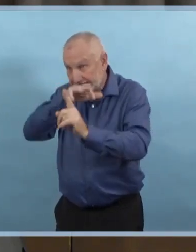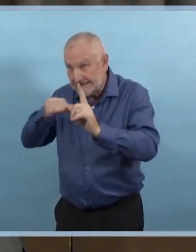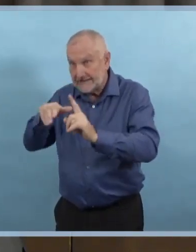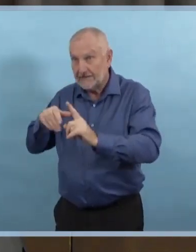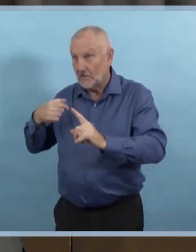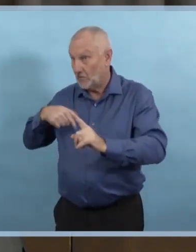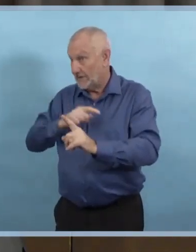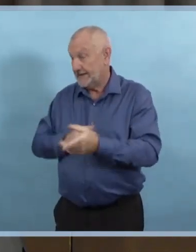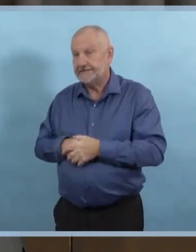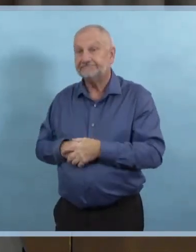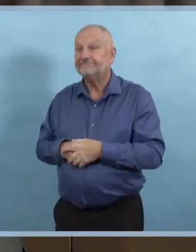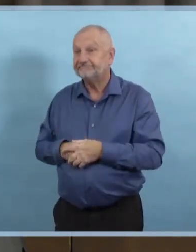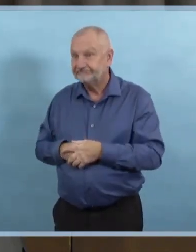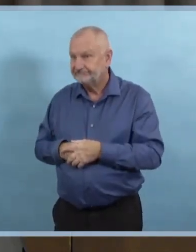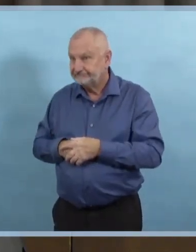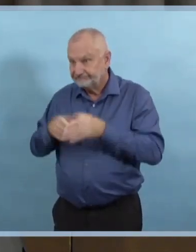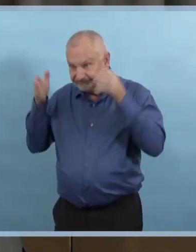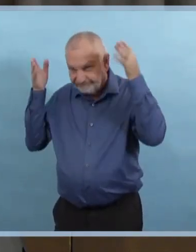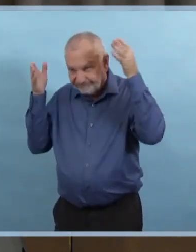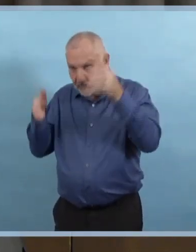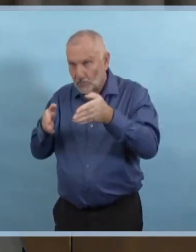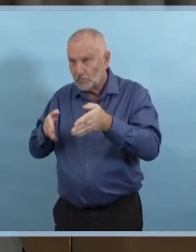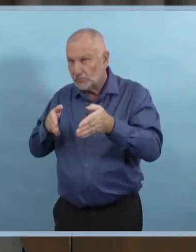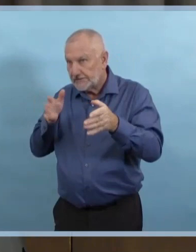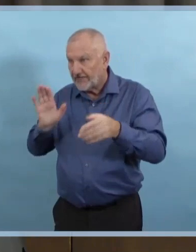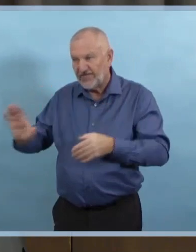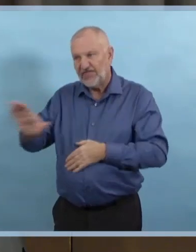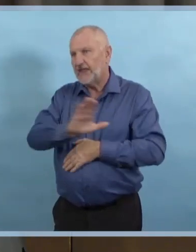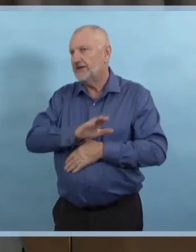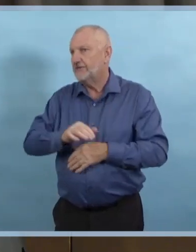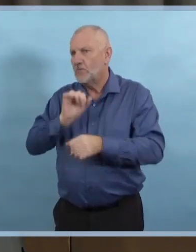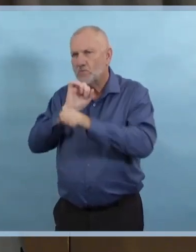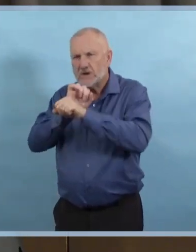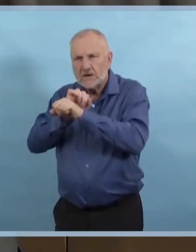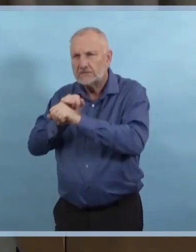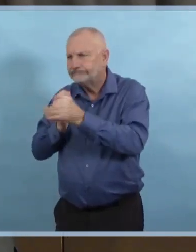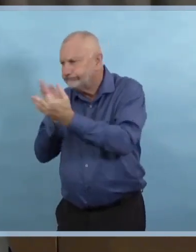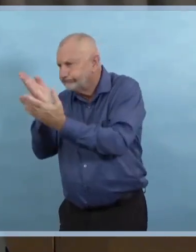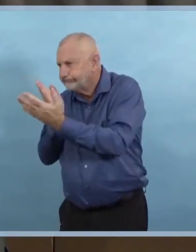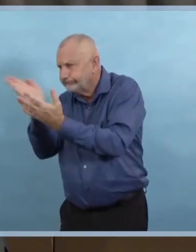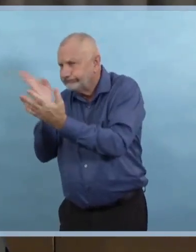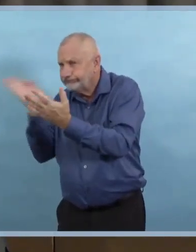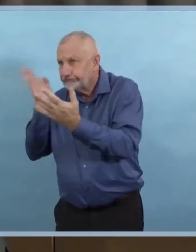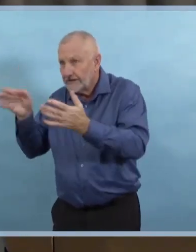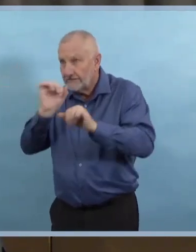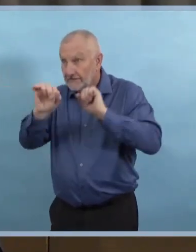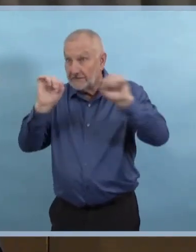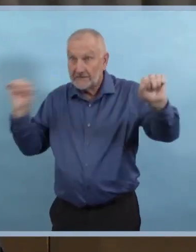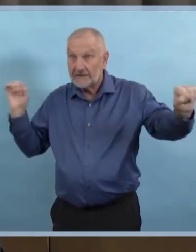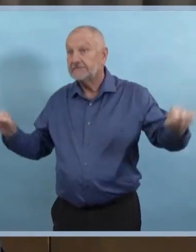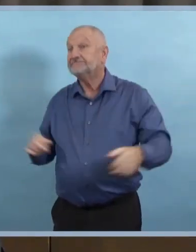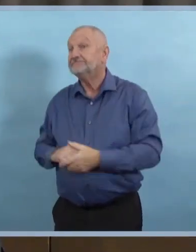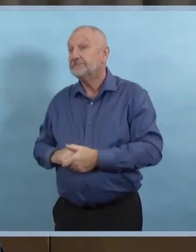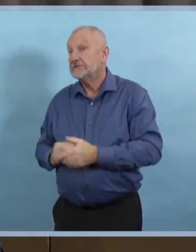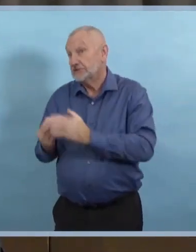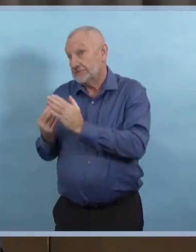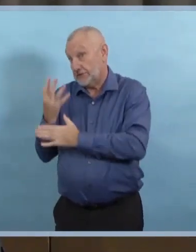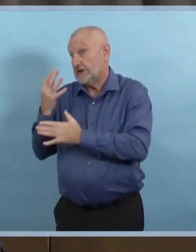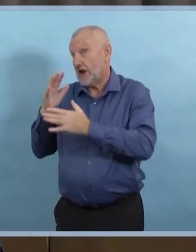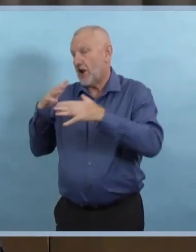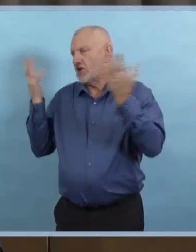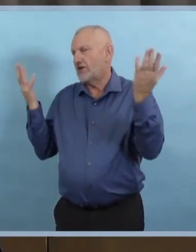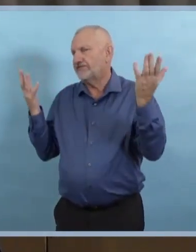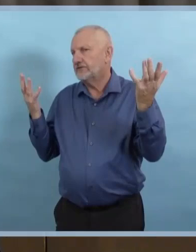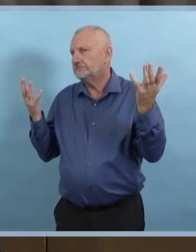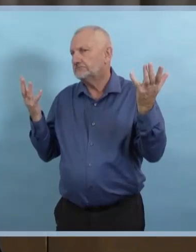possibilités. Il y a beaucoup de détails qui ont été faits au printemps, mais nous le ressortons des tiroirs et nous nous préparons à mettre en œuvre ces changements à